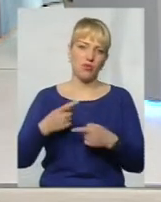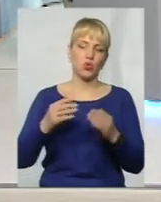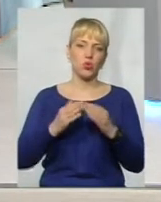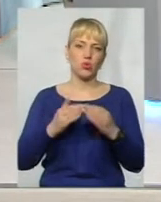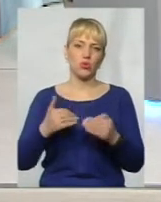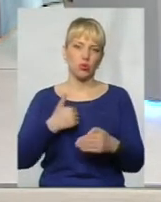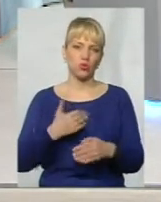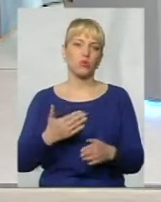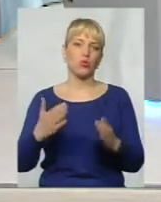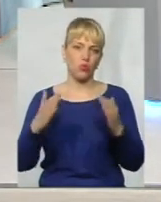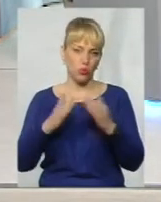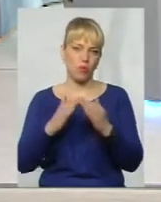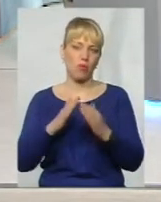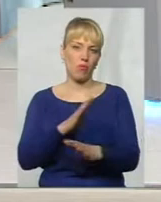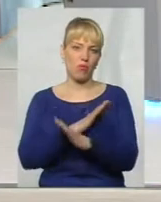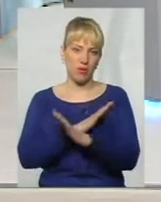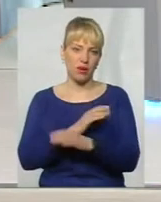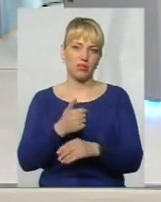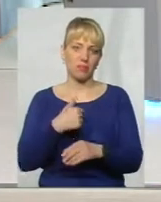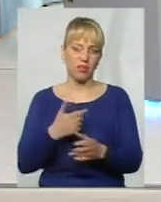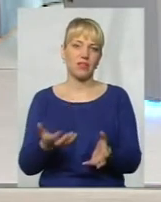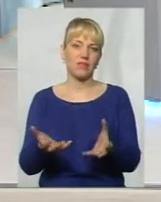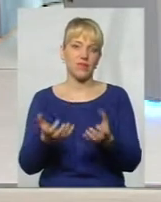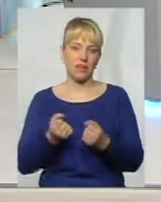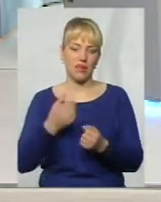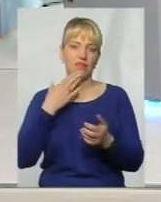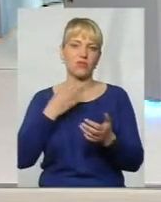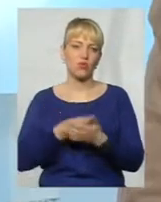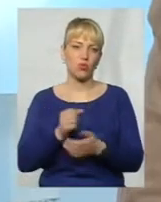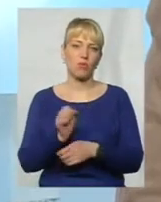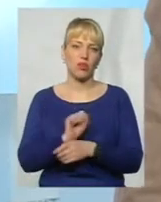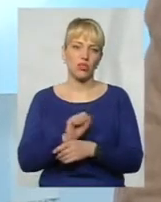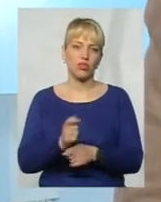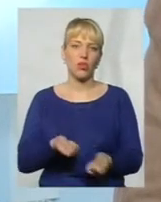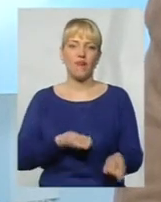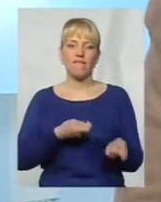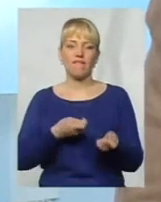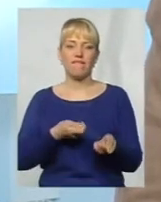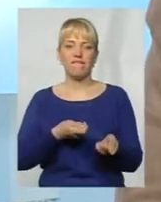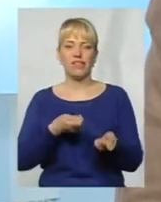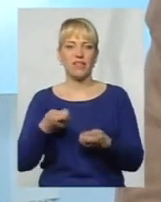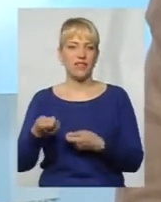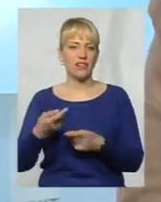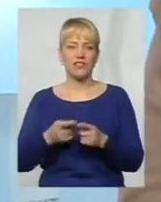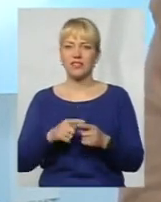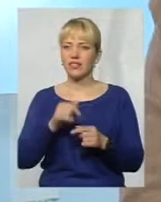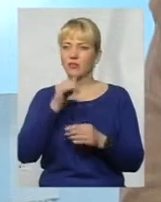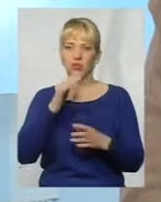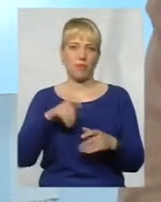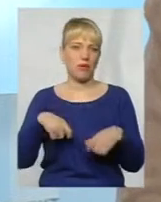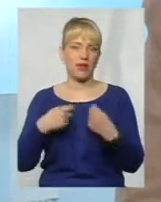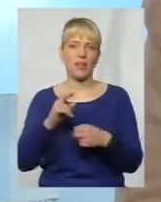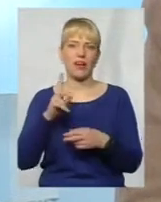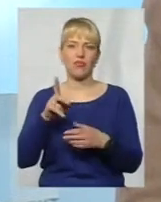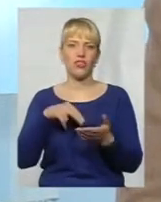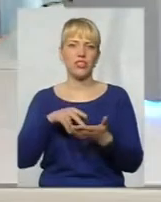хочемо вдома померти. Ми їх, звичайно, взяли в свою машину, відвезли. це теж не передати. Дивитись, як вони